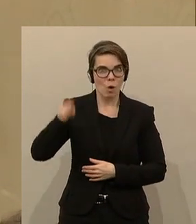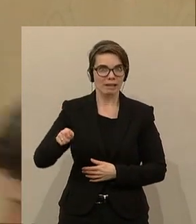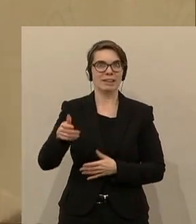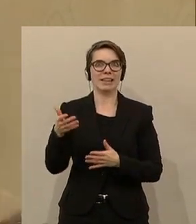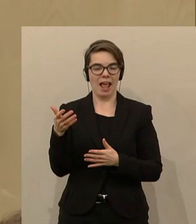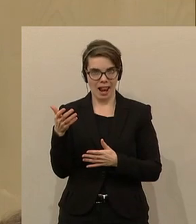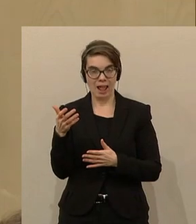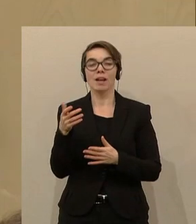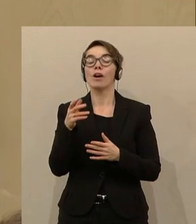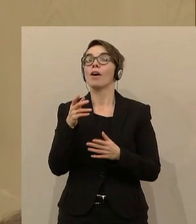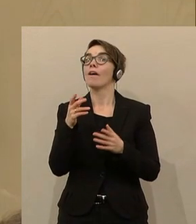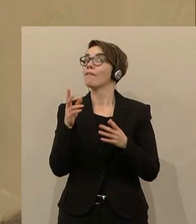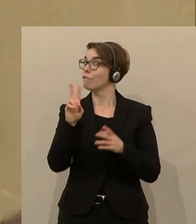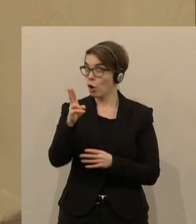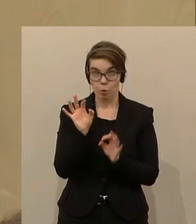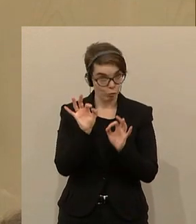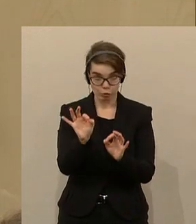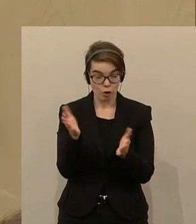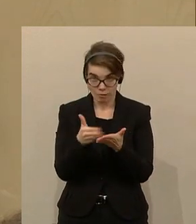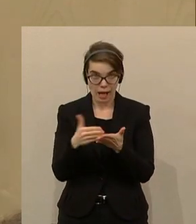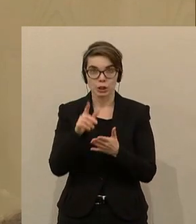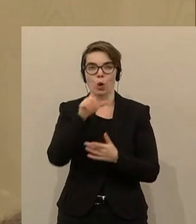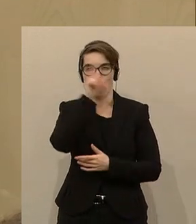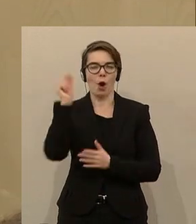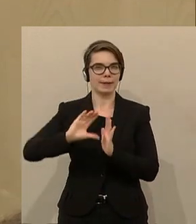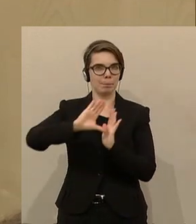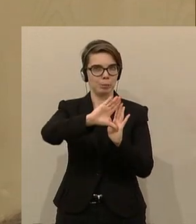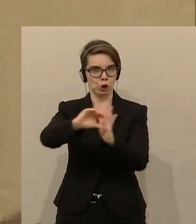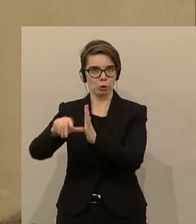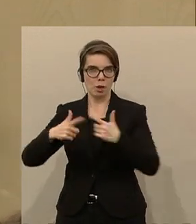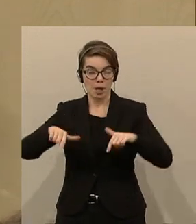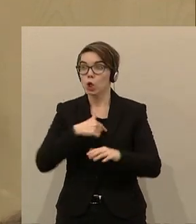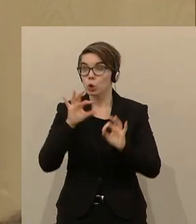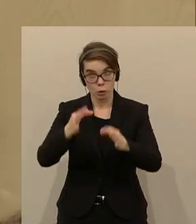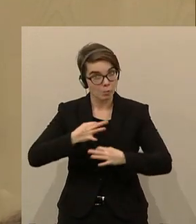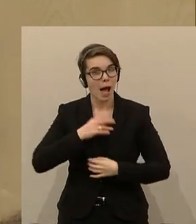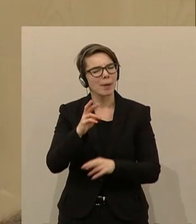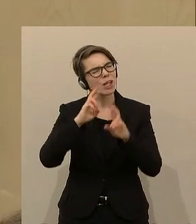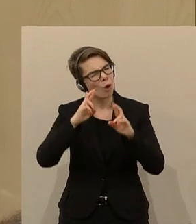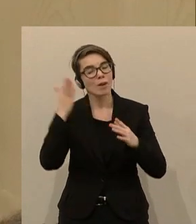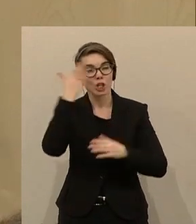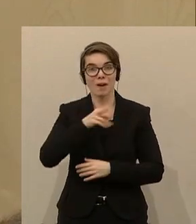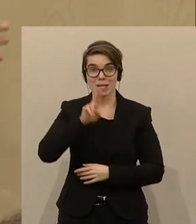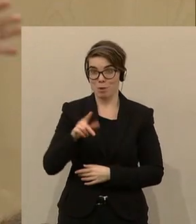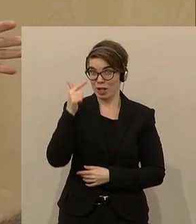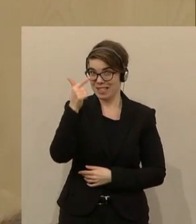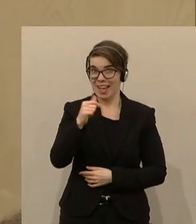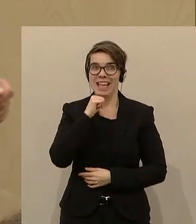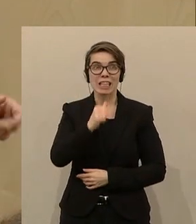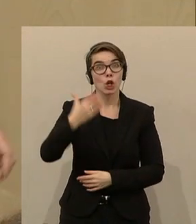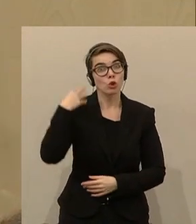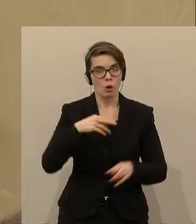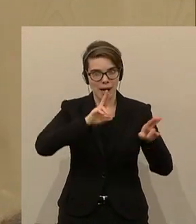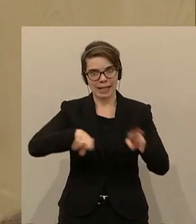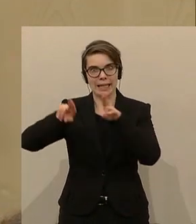die Leute bestohlen hat in diesem Land. Und das ist gut so. Ich hoffe nur, dass wir bei Schwarz-Blau II nicht wieder vorm Gericht